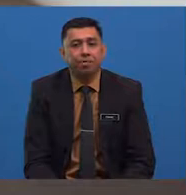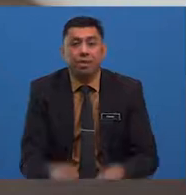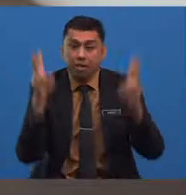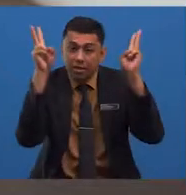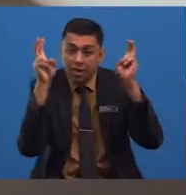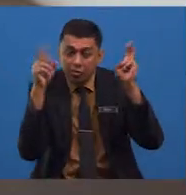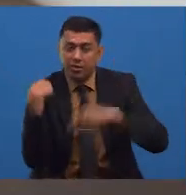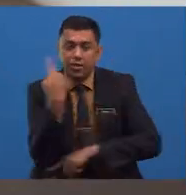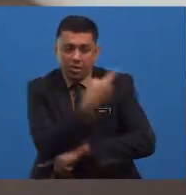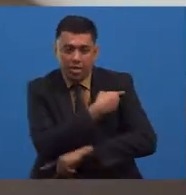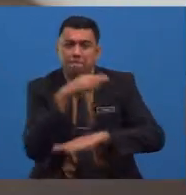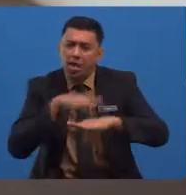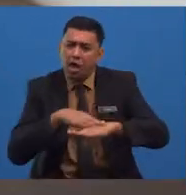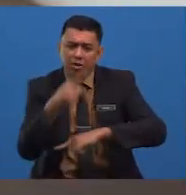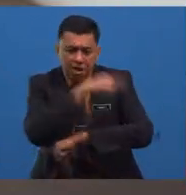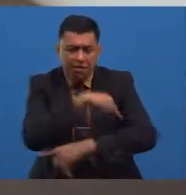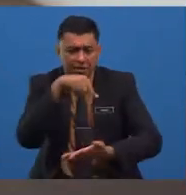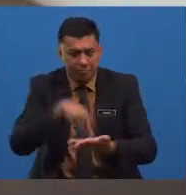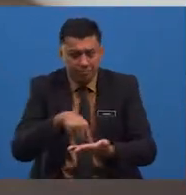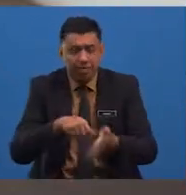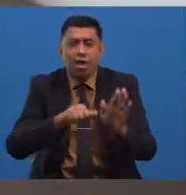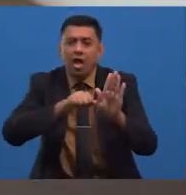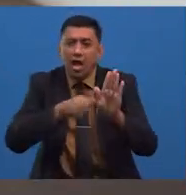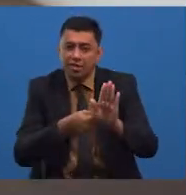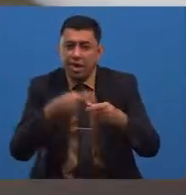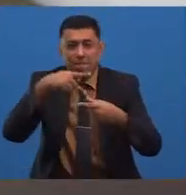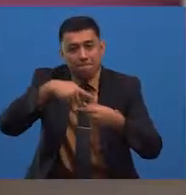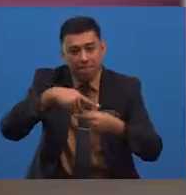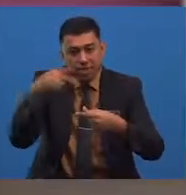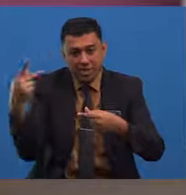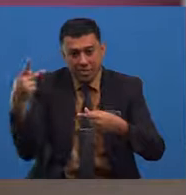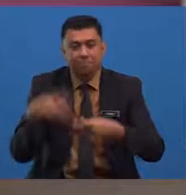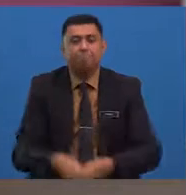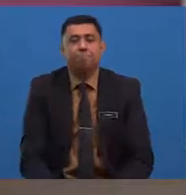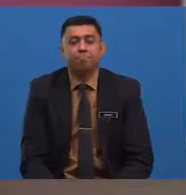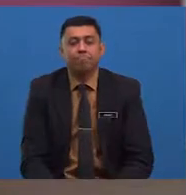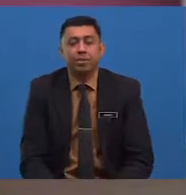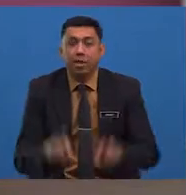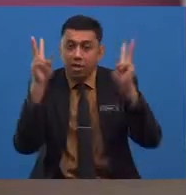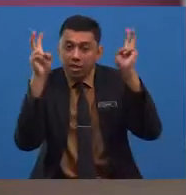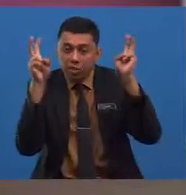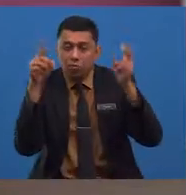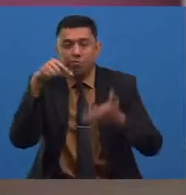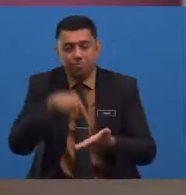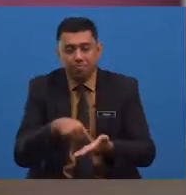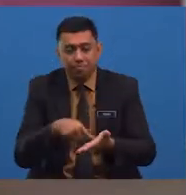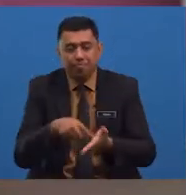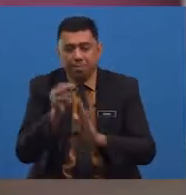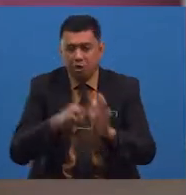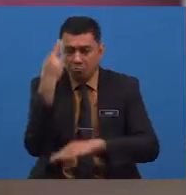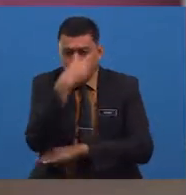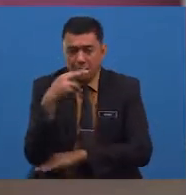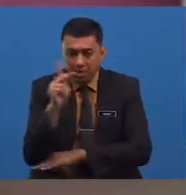kita pada hari ini ialah Asal Padi. Tajuk ini merupakan